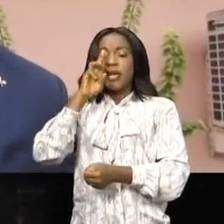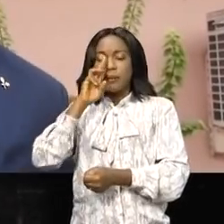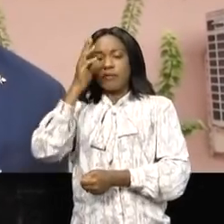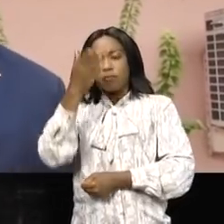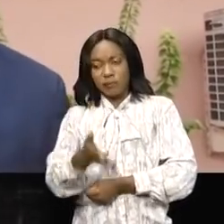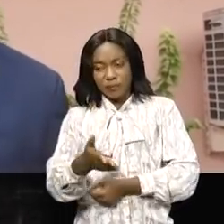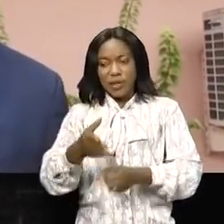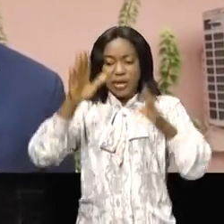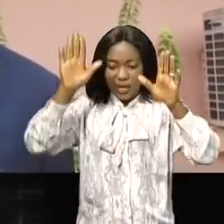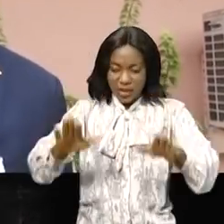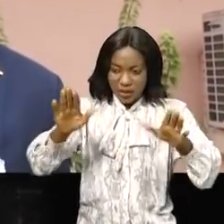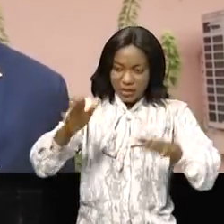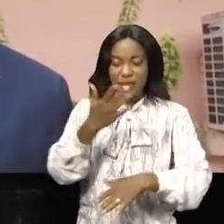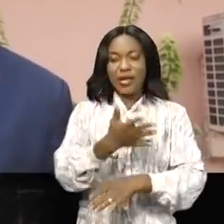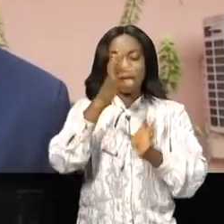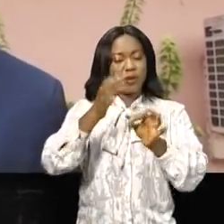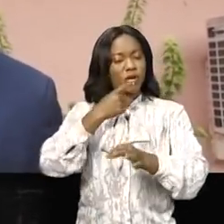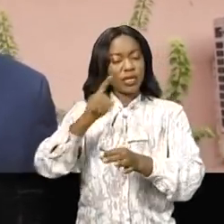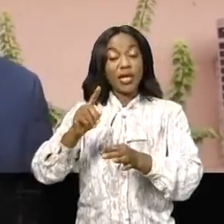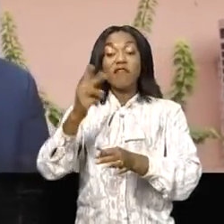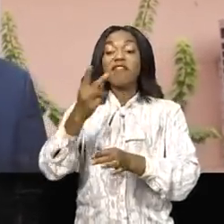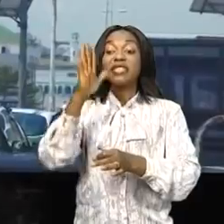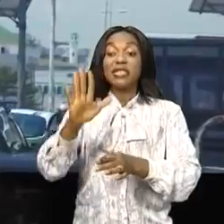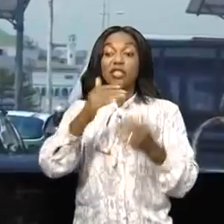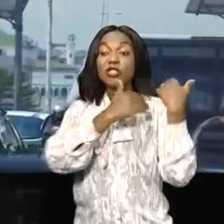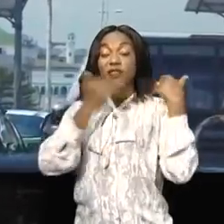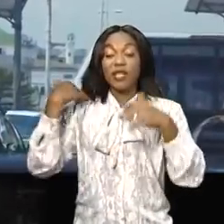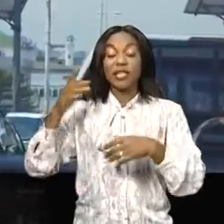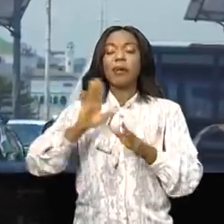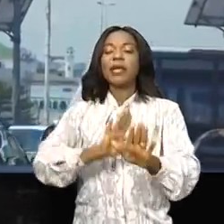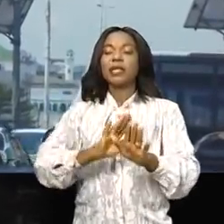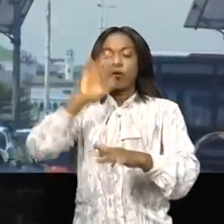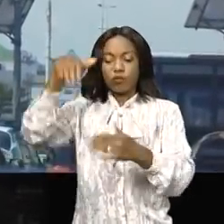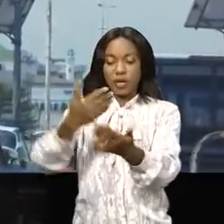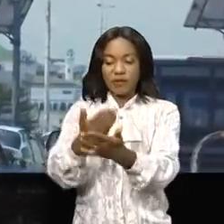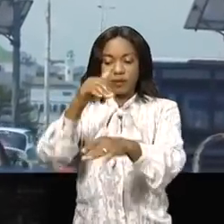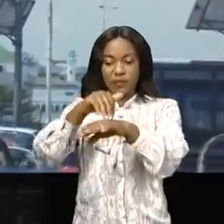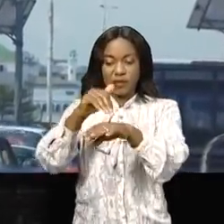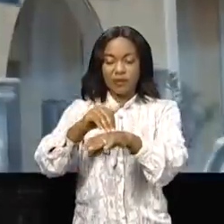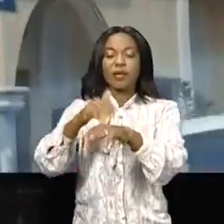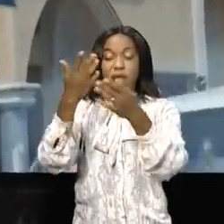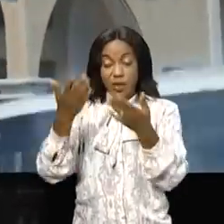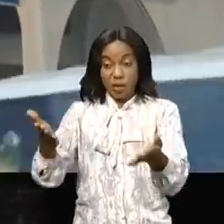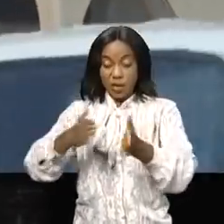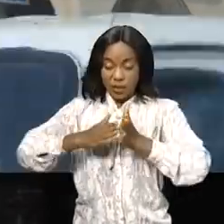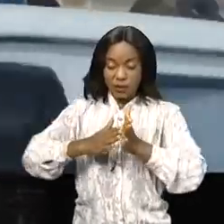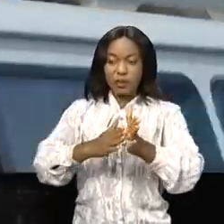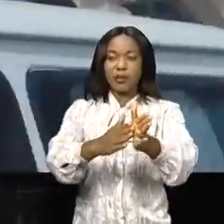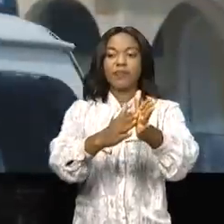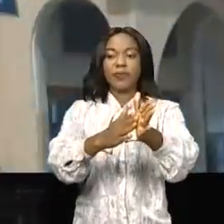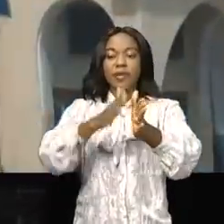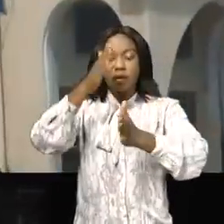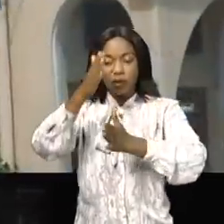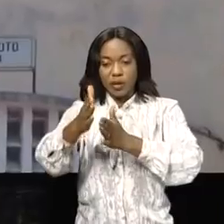Béninois. Je vous le disais tout à'heure, il y a 25 chefs d'État qui sont attendus. Ensemble, poursuivons la marche, c'est les